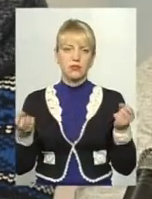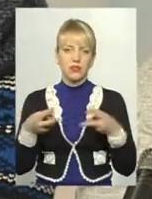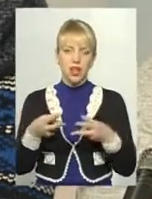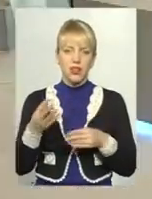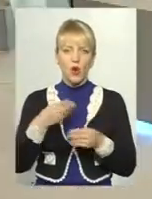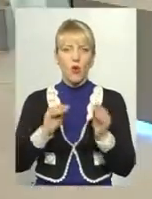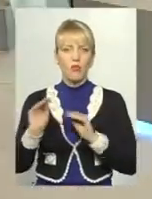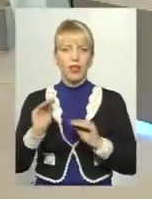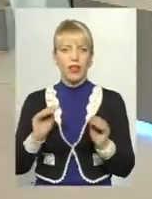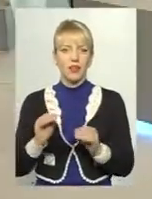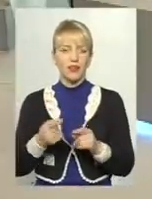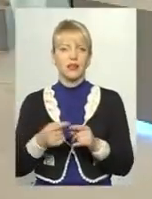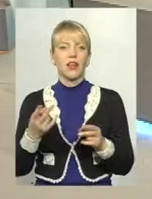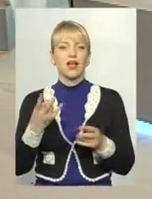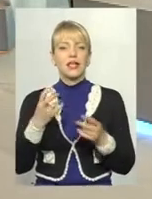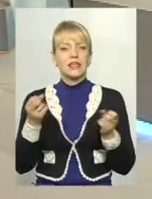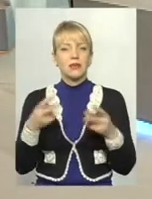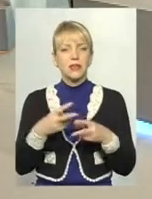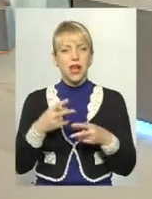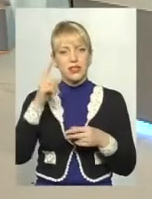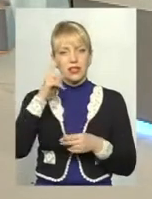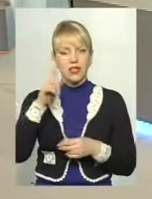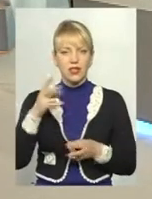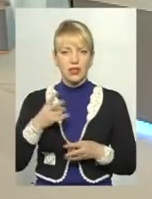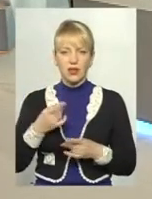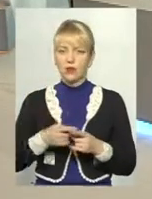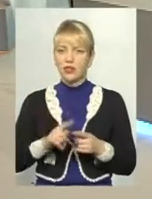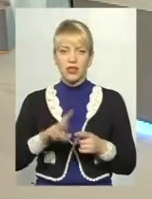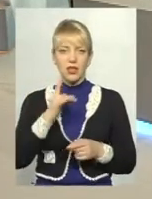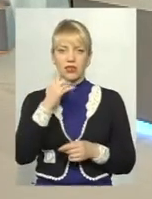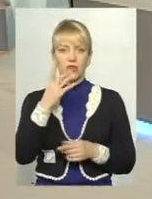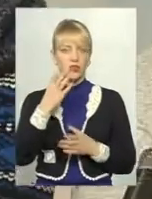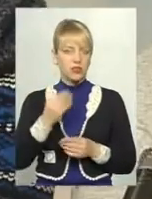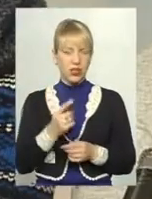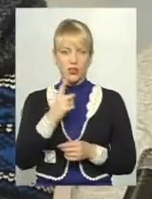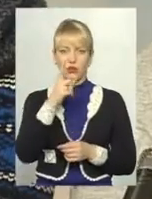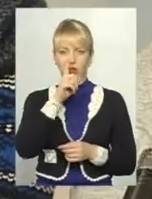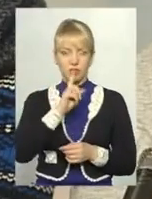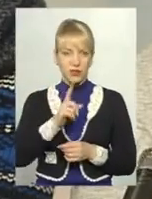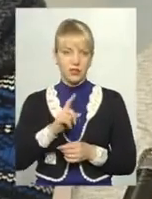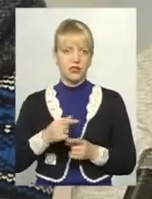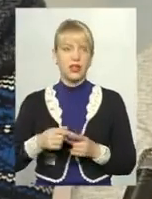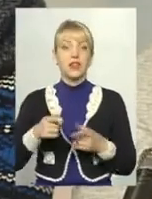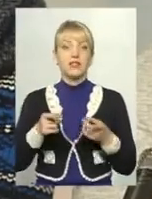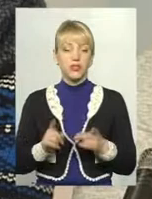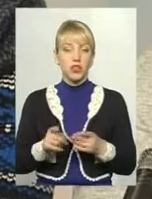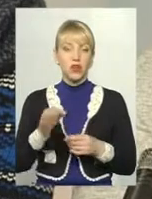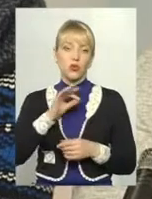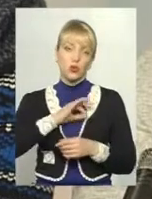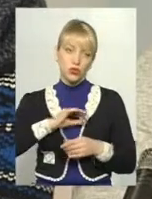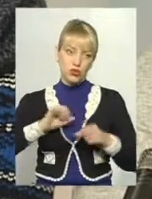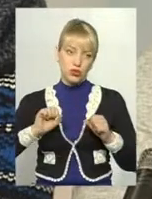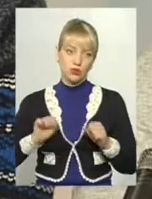обладнання має бути знання. Це не приходить за один день і навіть не приходить за один місяць. Звичайно, користуючись